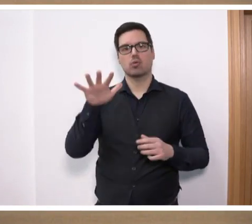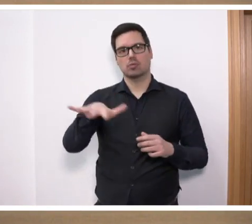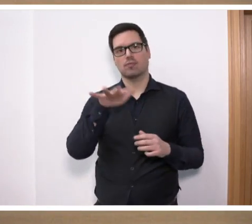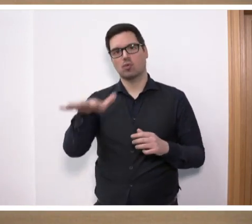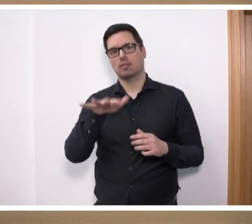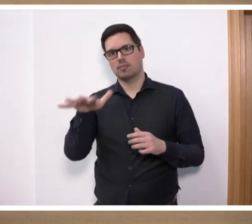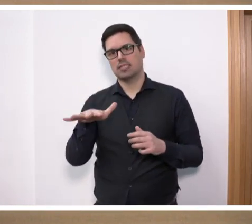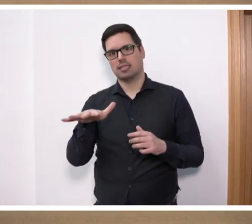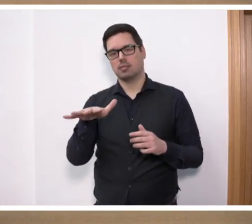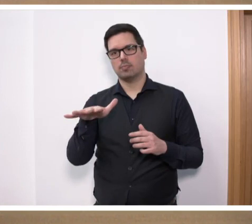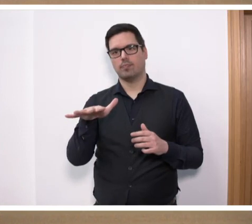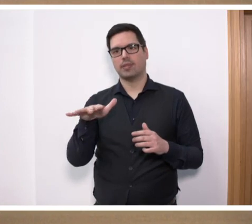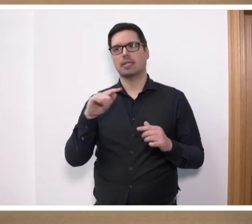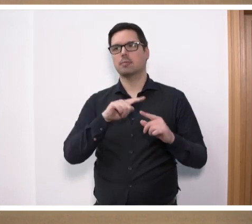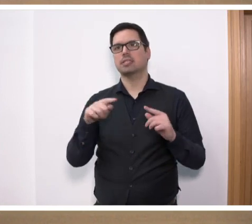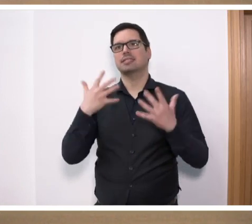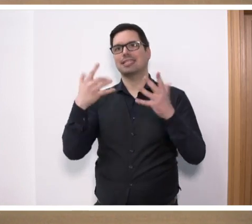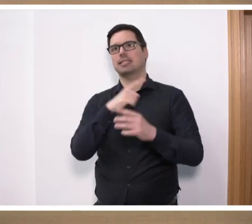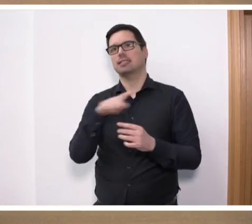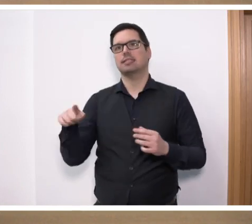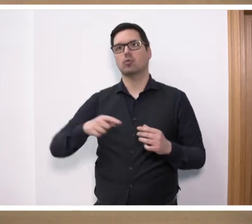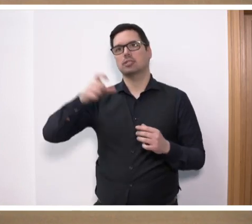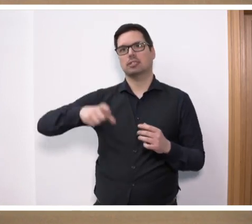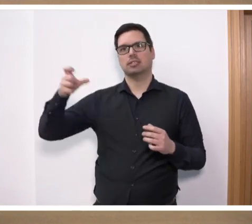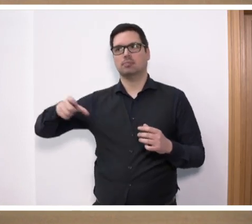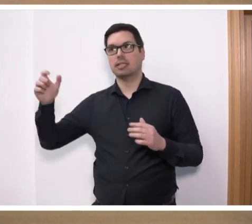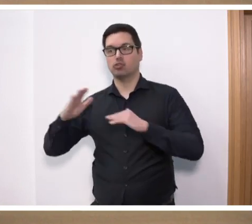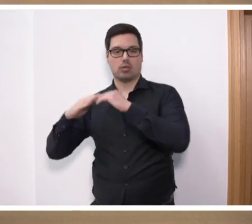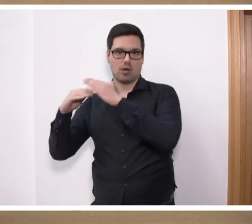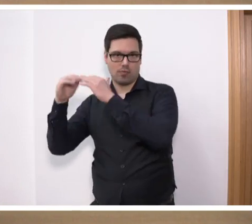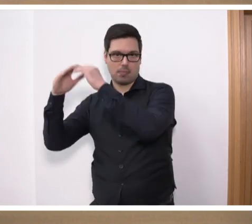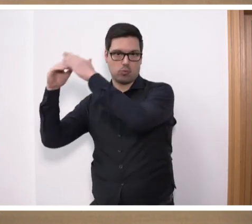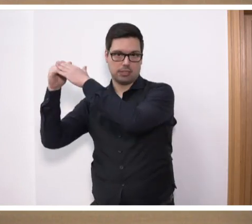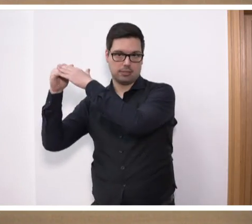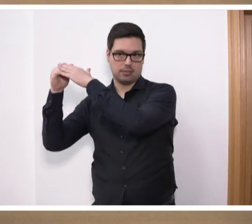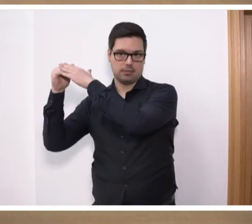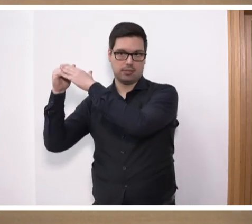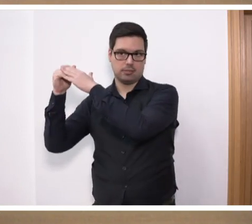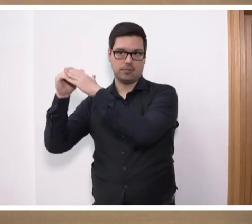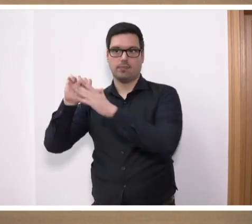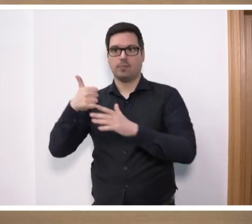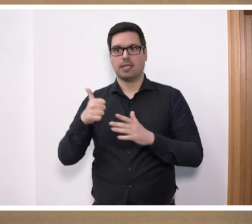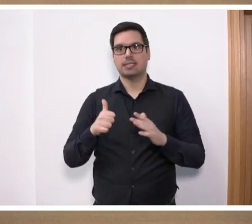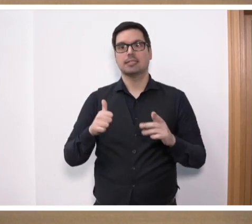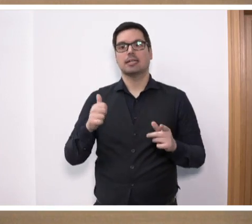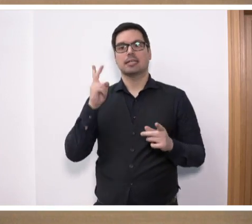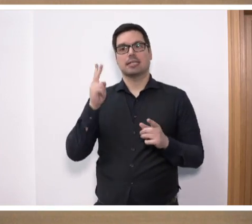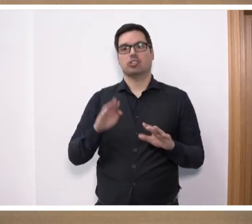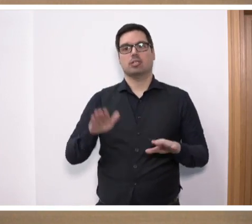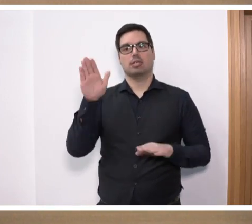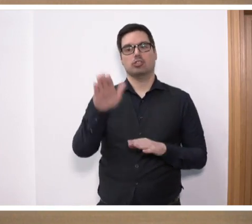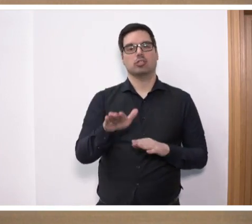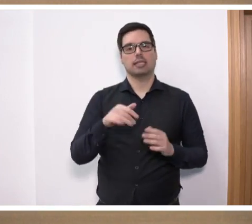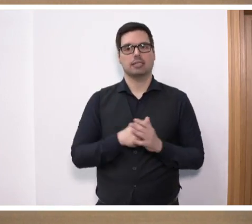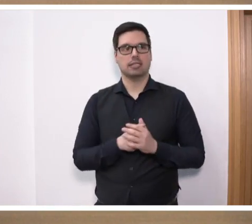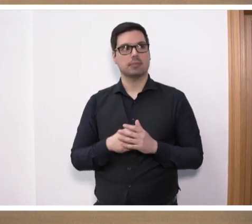sollen ja bis zu 10.000 Personen aufgebaut werden. Das ist ein erster richtiger Schritt. Das reicht aber bei